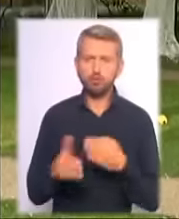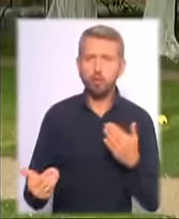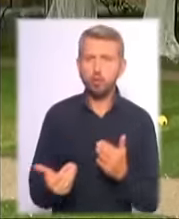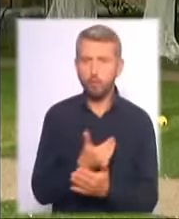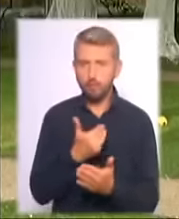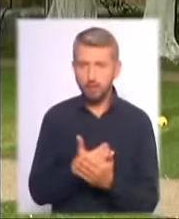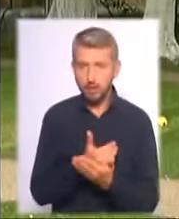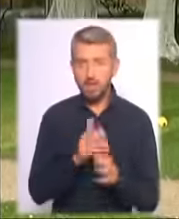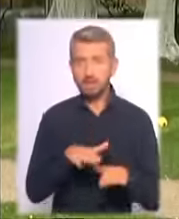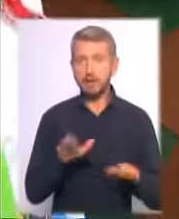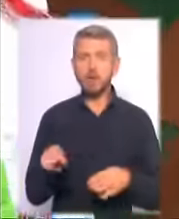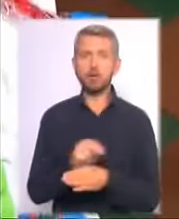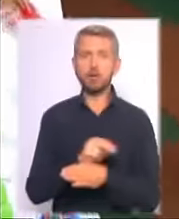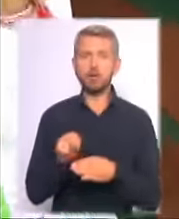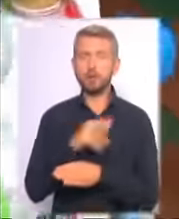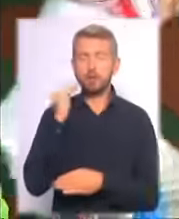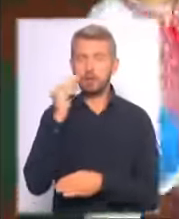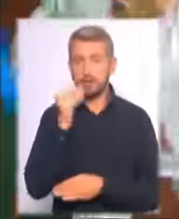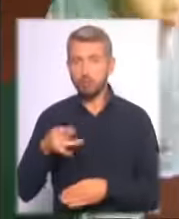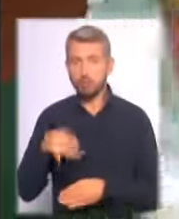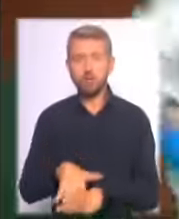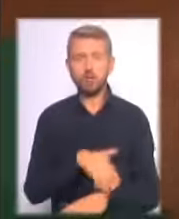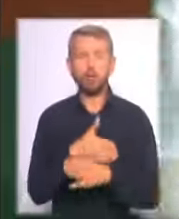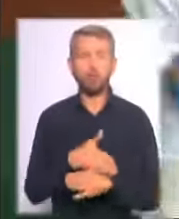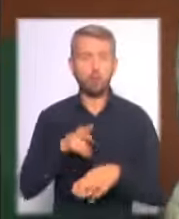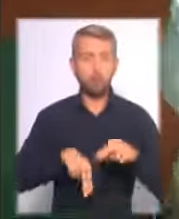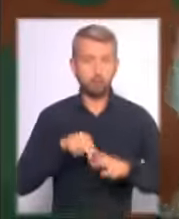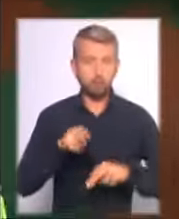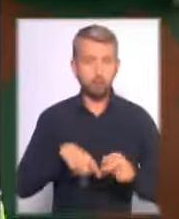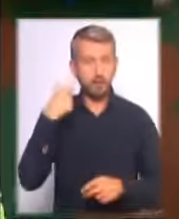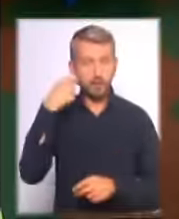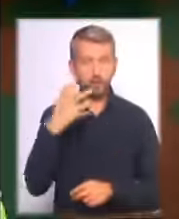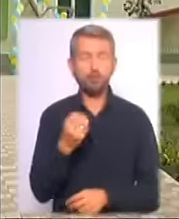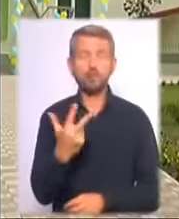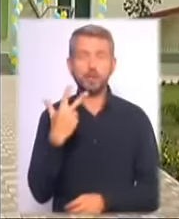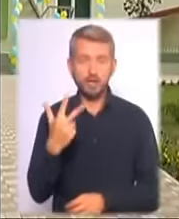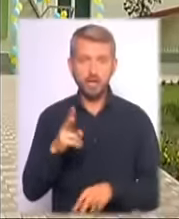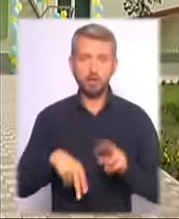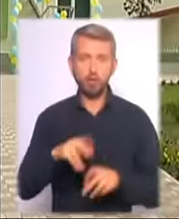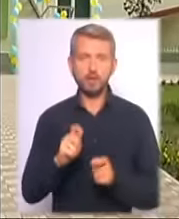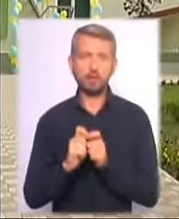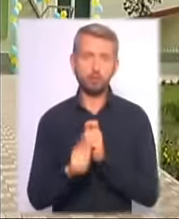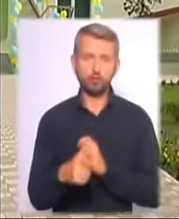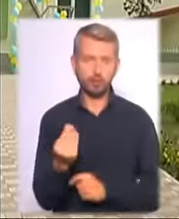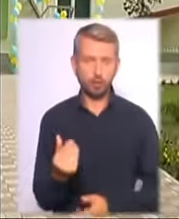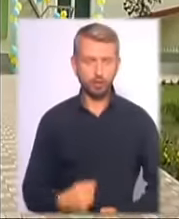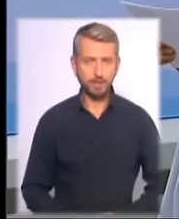закладу в Шевченківському районі та Довгобуду в Дарницькому. І ще три згодять інвесторським коштом. Наталія Віловолта, Расмешак, телеканал